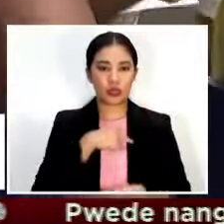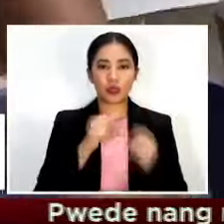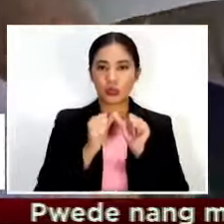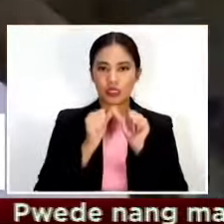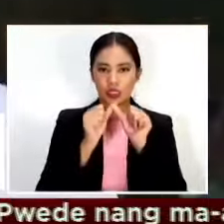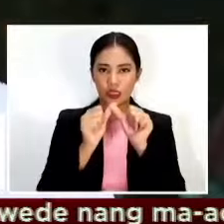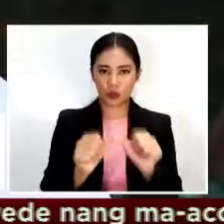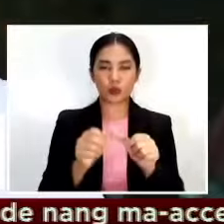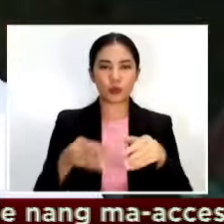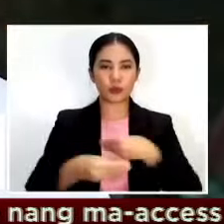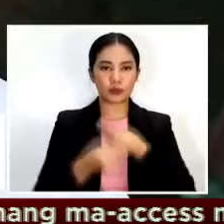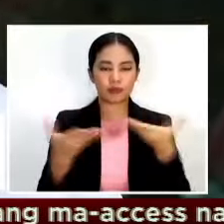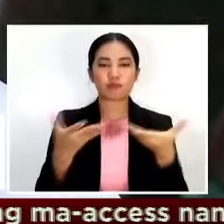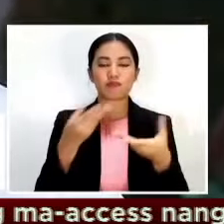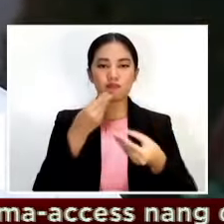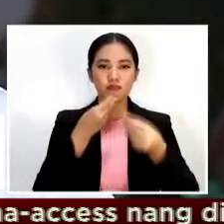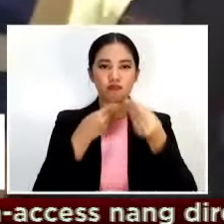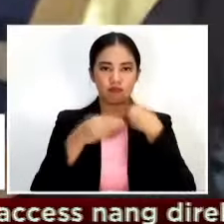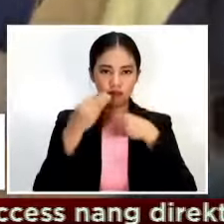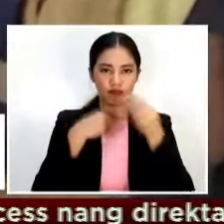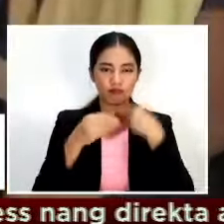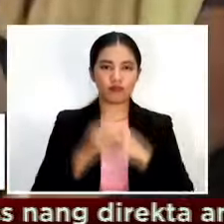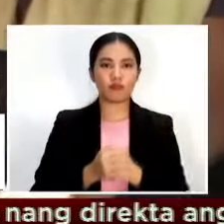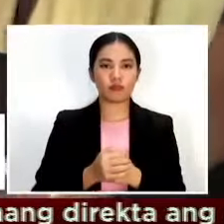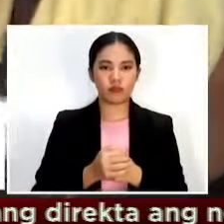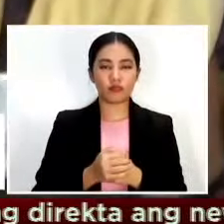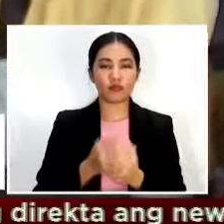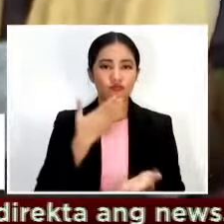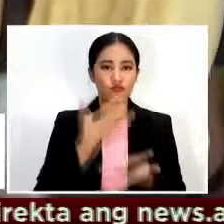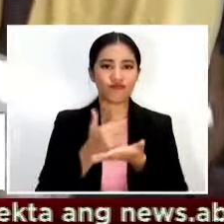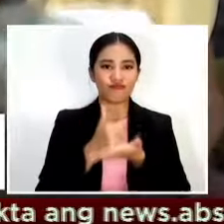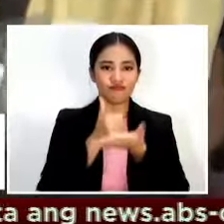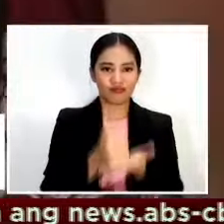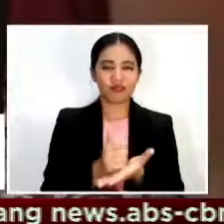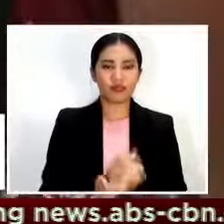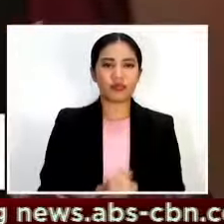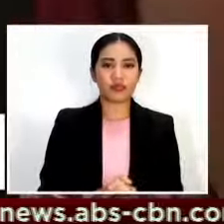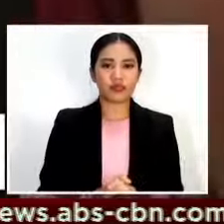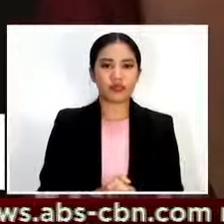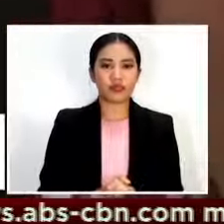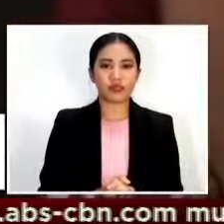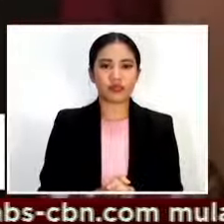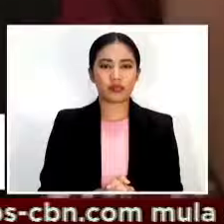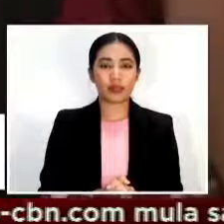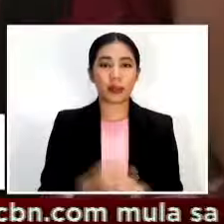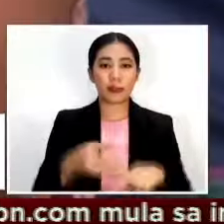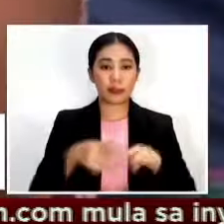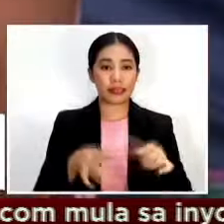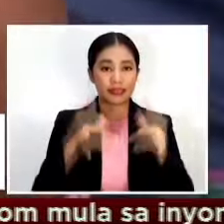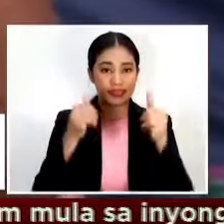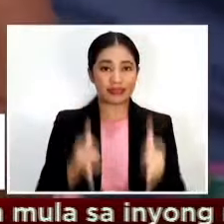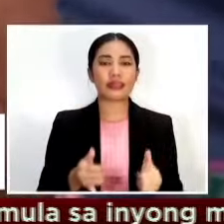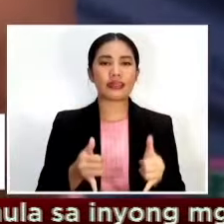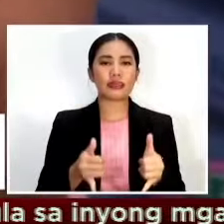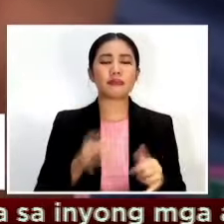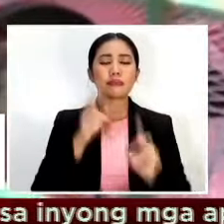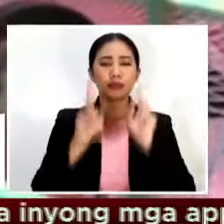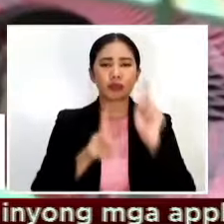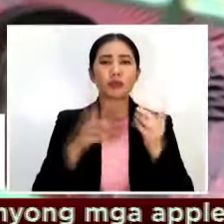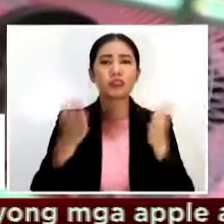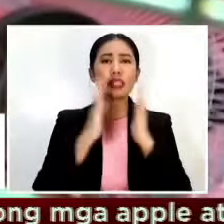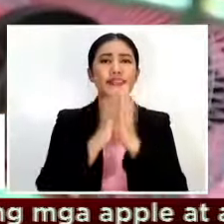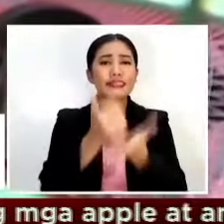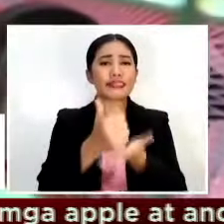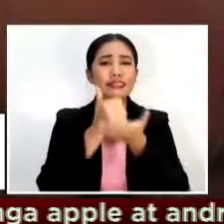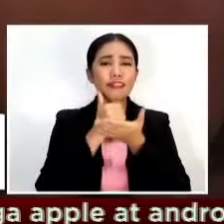paghahin malaking bagay yung mga dumating nagtulong nyo gayonman nananawagan pa rin ng ayuda ang mga residente para sa iba pang